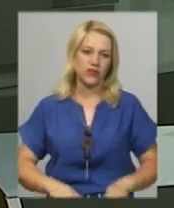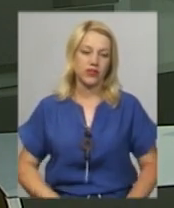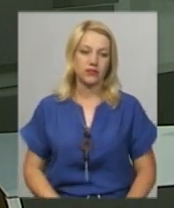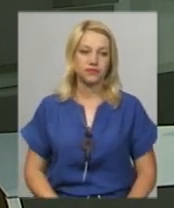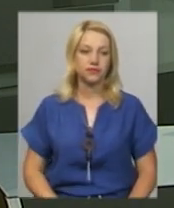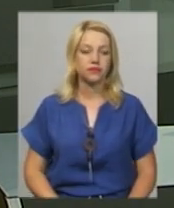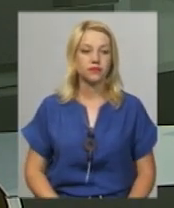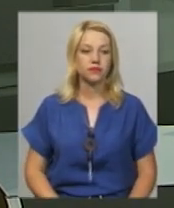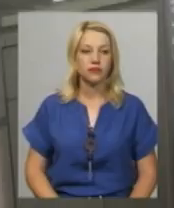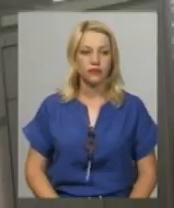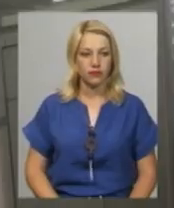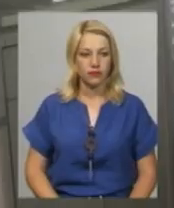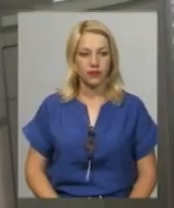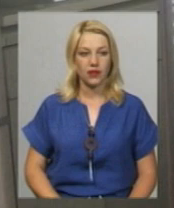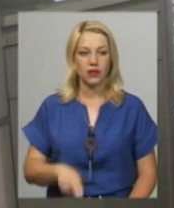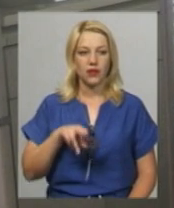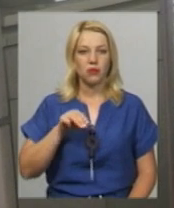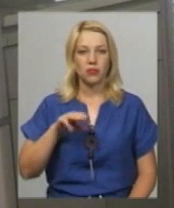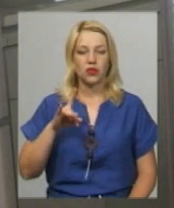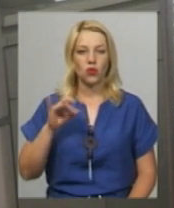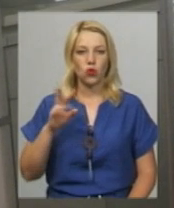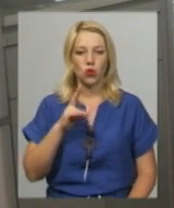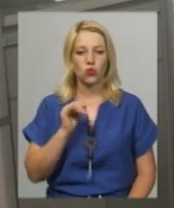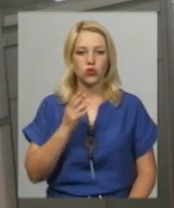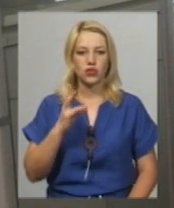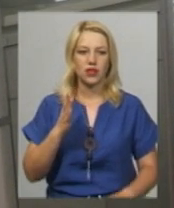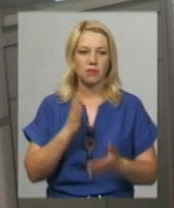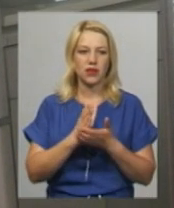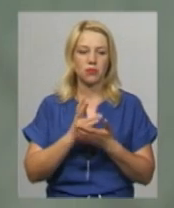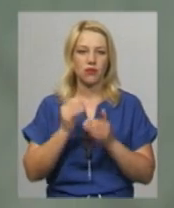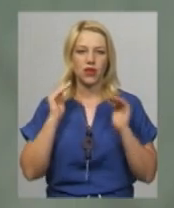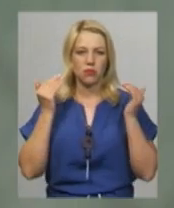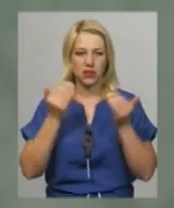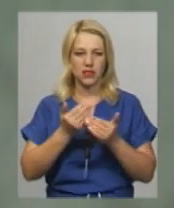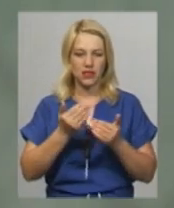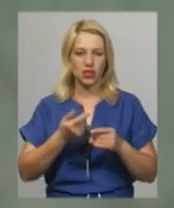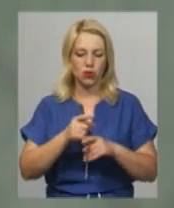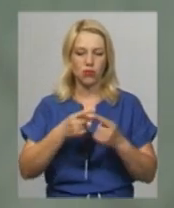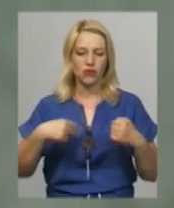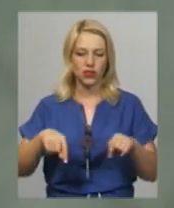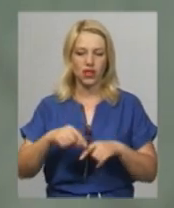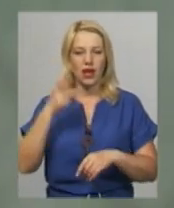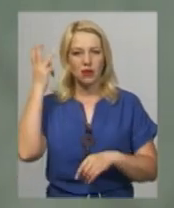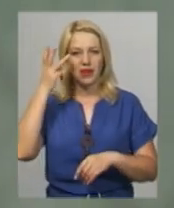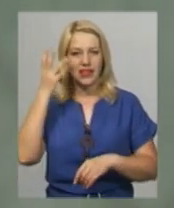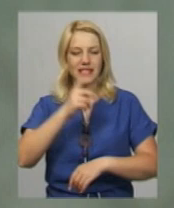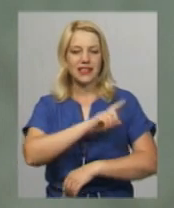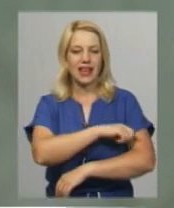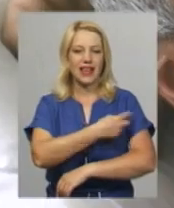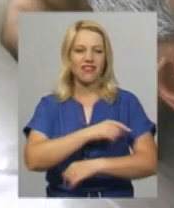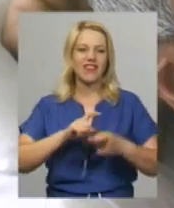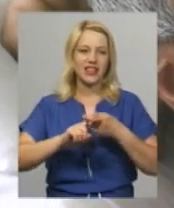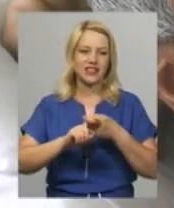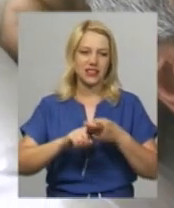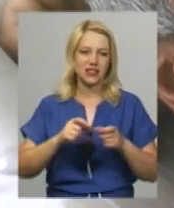Боровець. Петро Кошнір перебуває у реанімаційному відділенні Хмельницької інфекційної лікарні з діагнозом бутулізм. Чоловік каже,